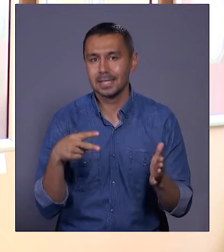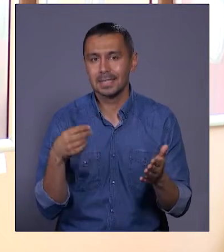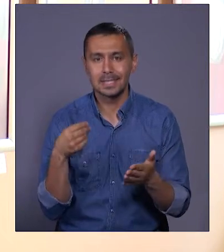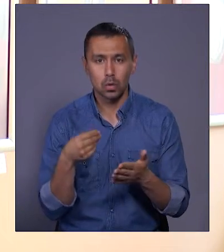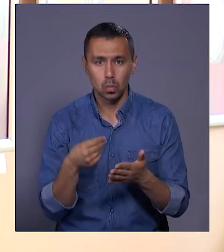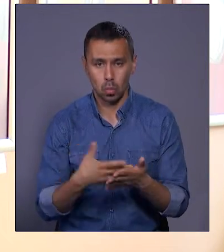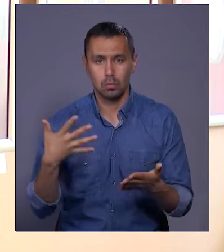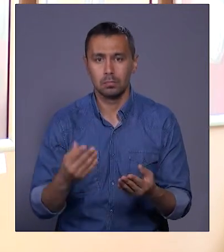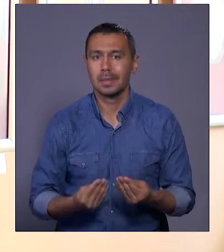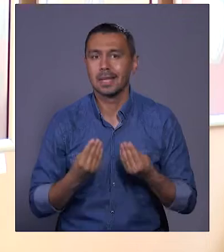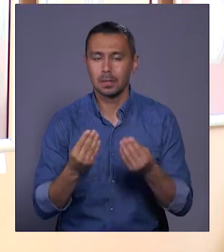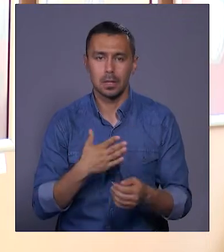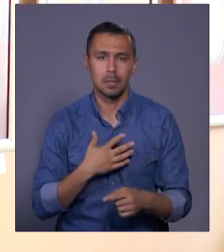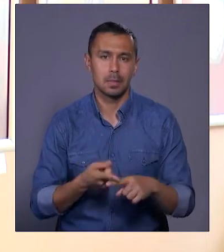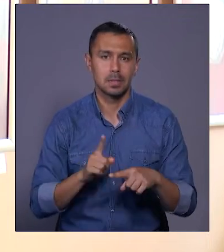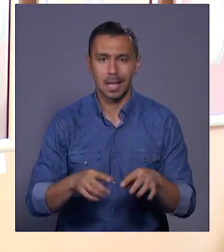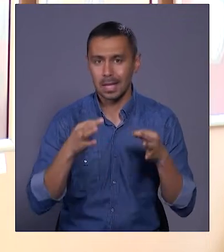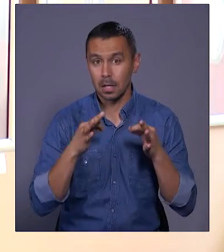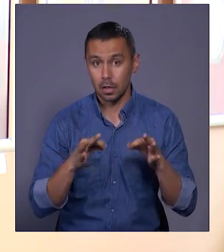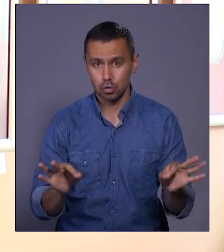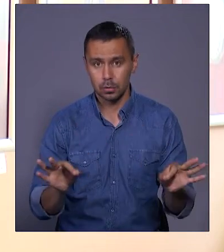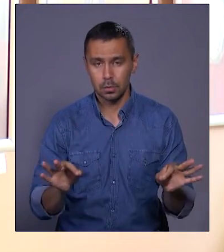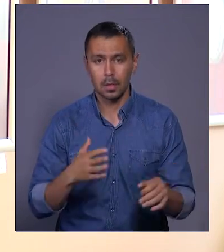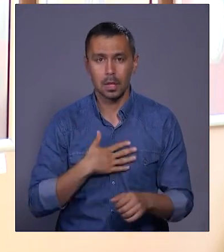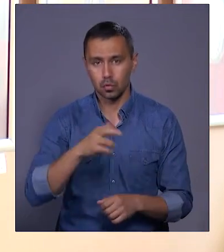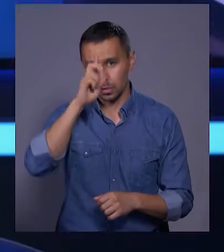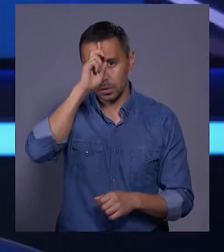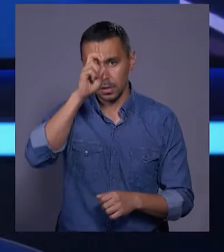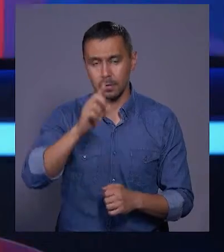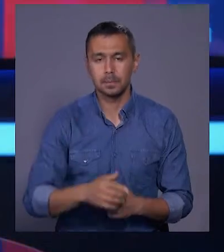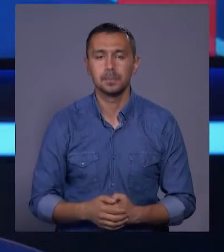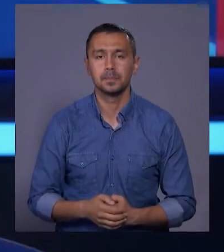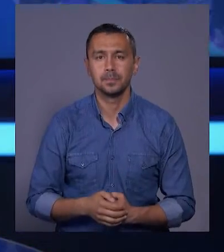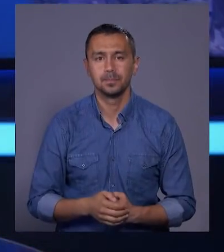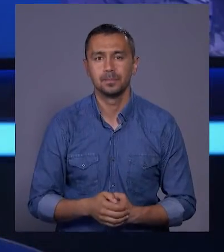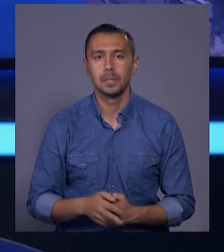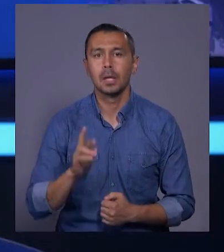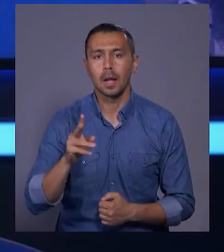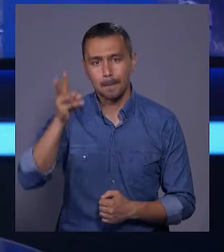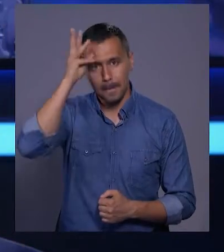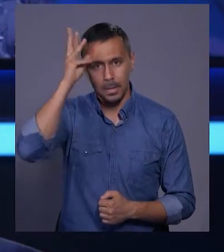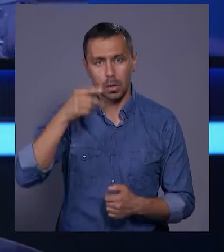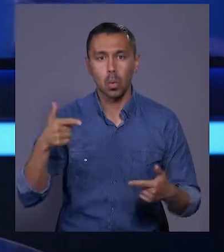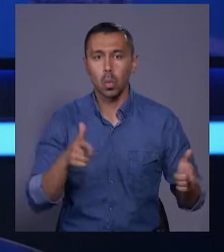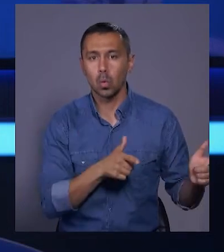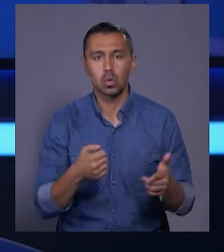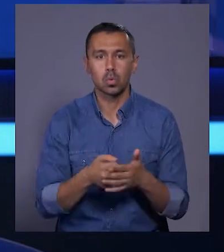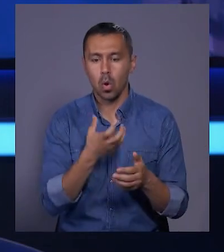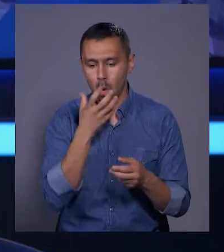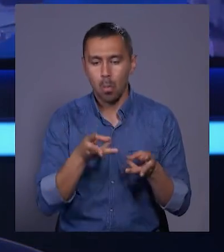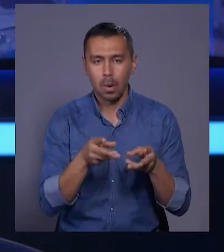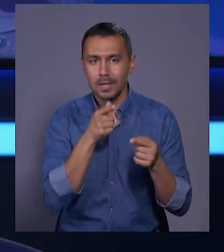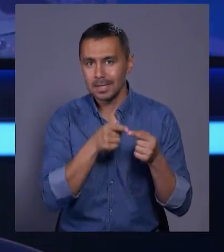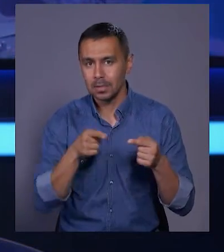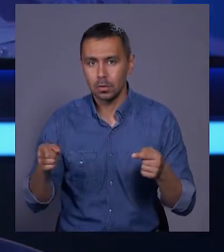дається нам ця незалежність, незалежність нашої держави. Як Хмельницький готується до опалювального